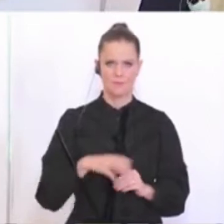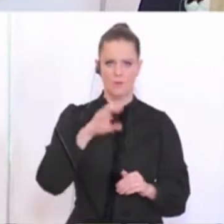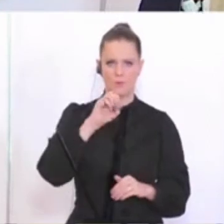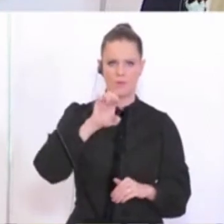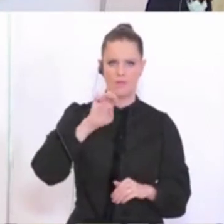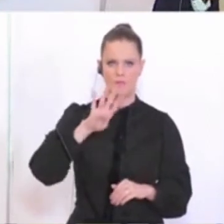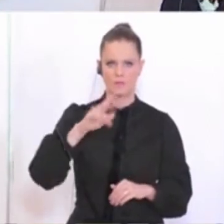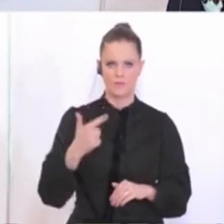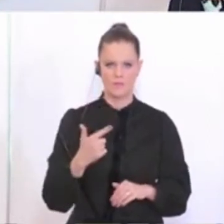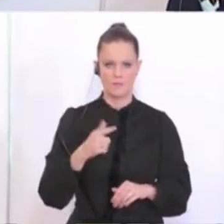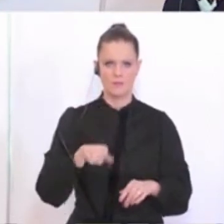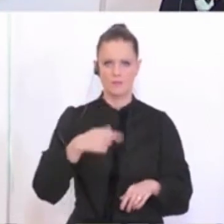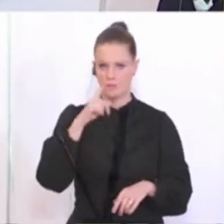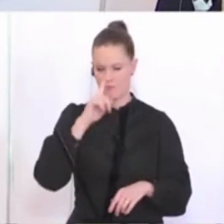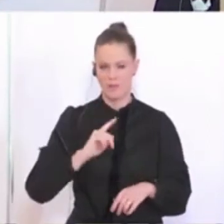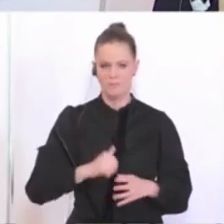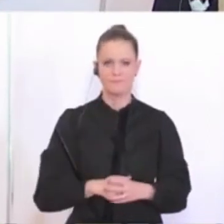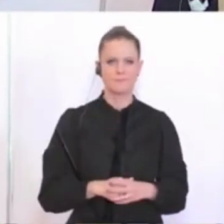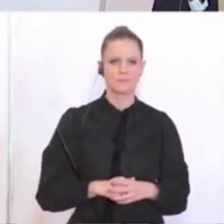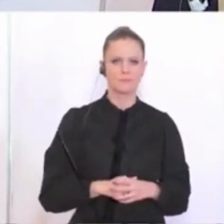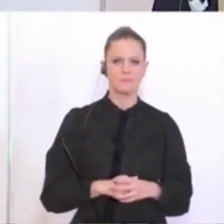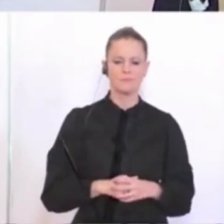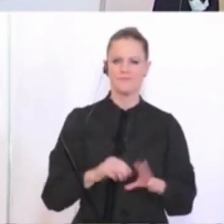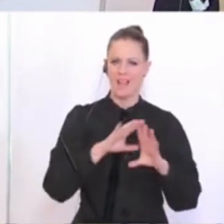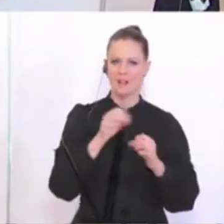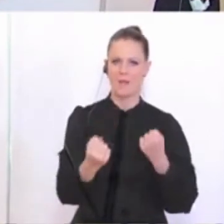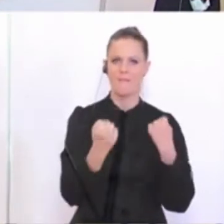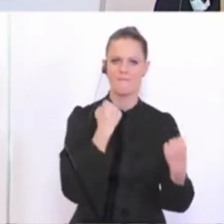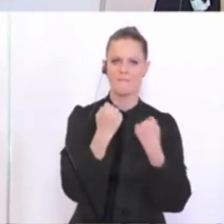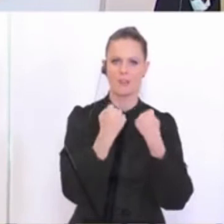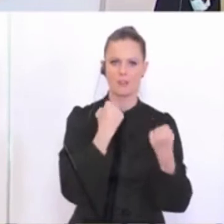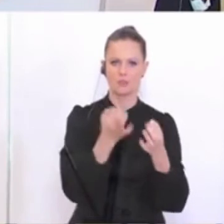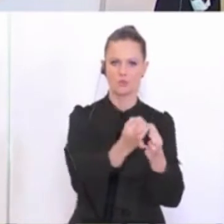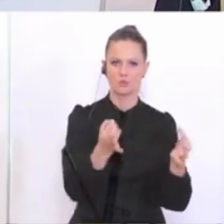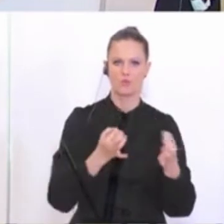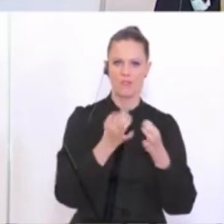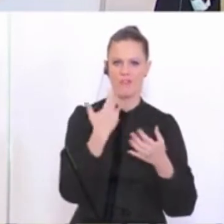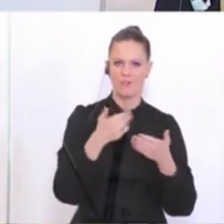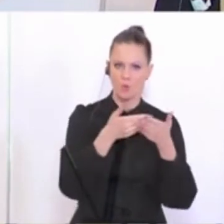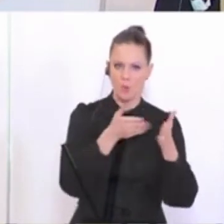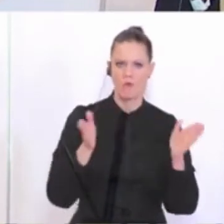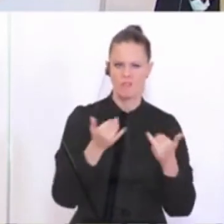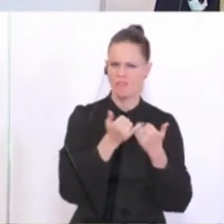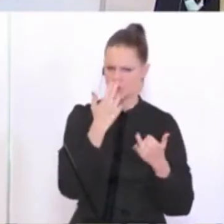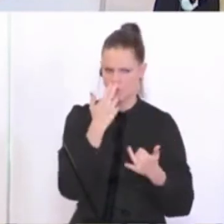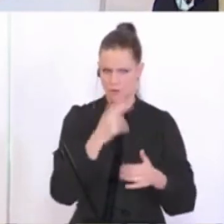und dein Profil. Wie schaut es generell aus mit Fitnessstudios? Wann werden die wieder aufgesperrt oder wie kann man das einteilen?